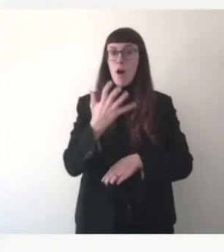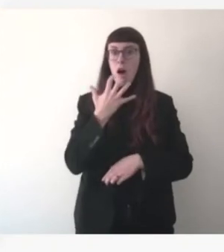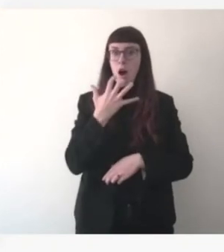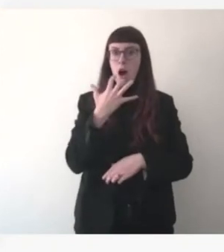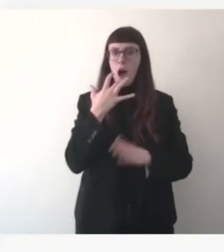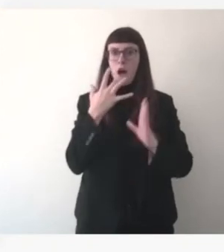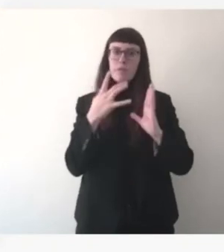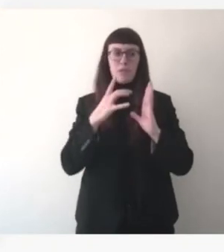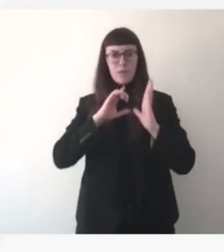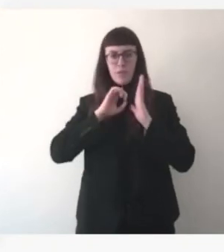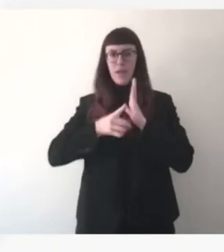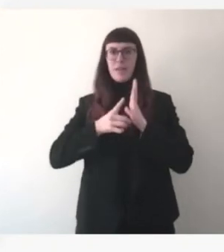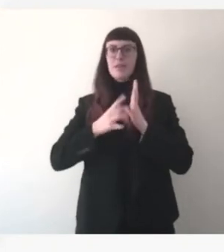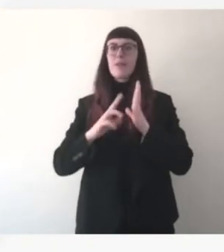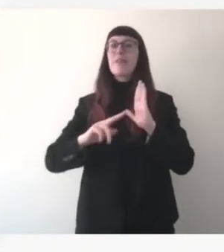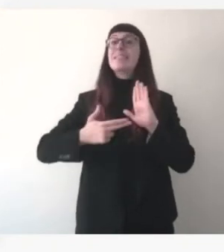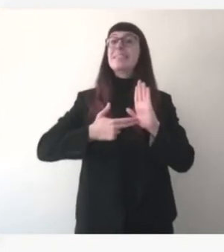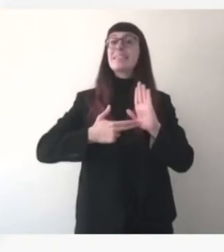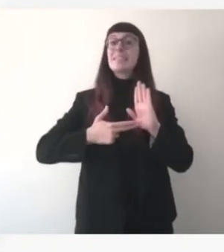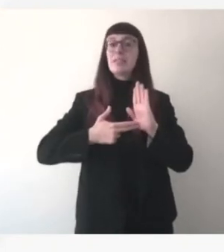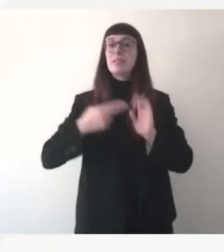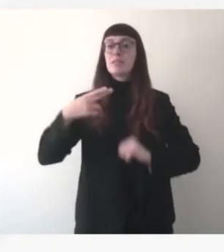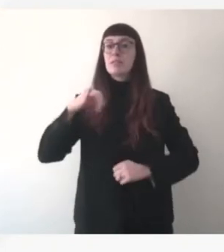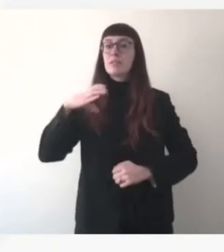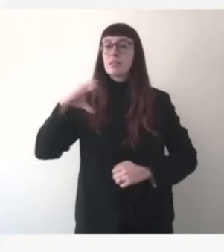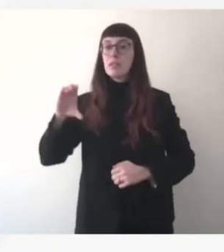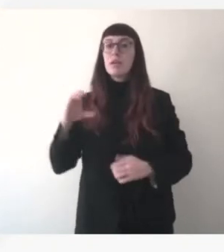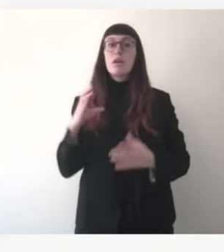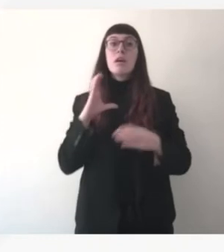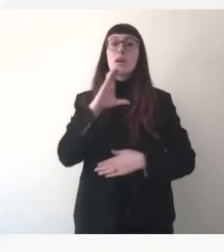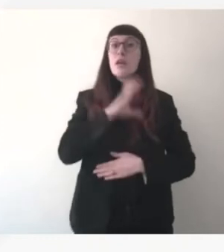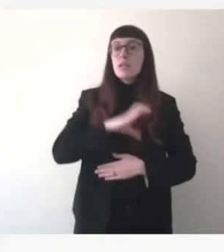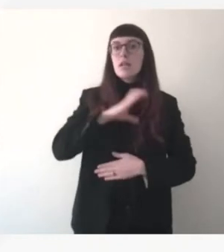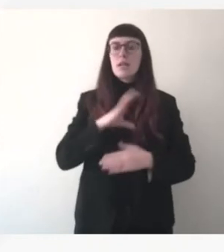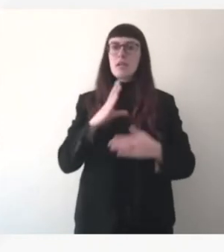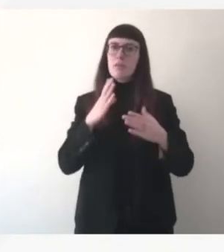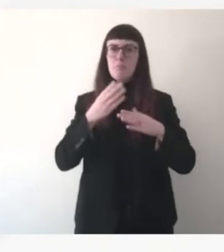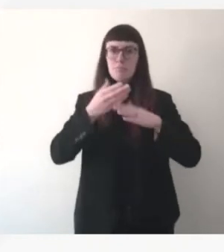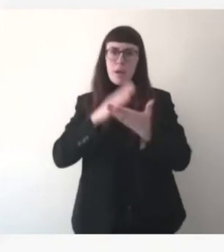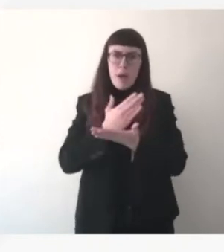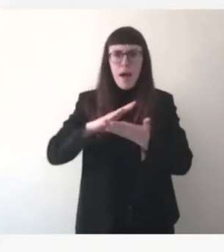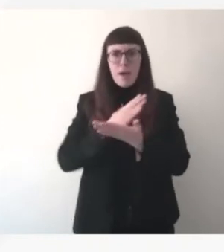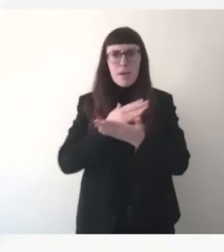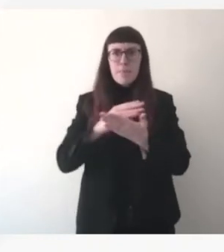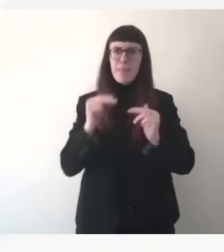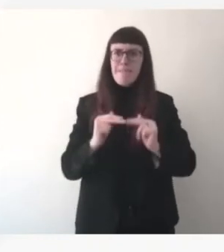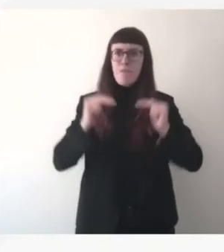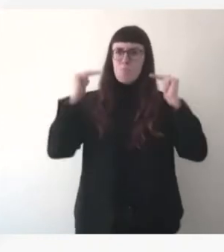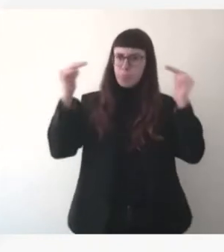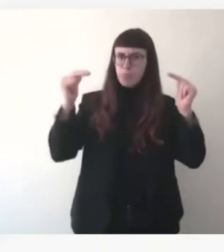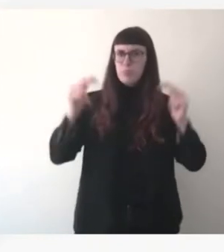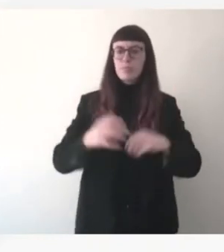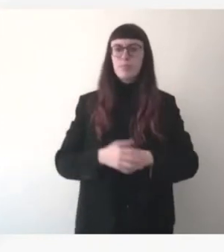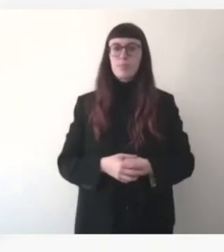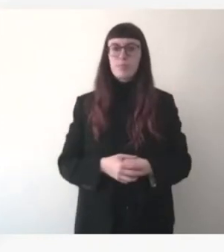qui doit nous permettre d'aller à un niveau de préparation supérieur et je veux me réjouir que les 27 pays